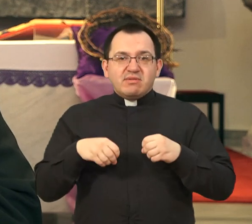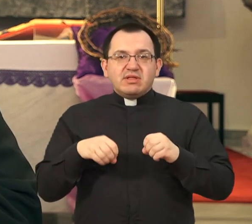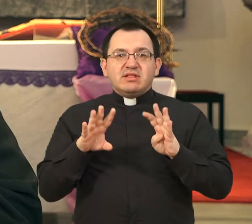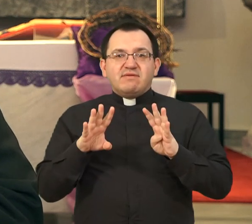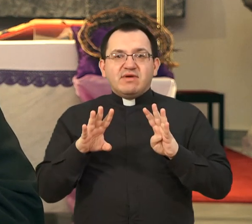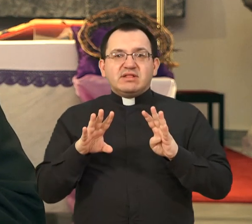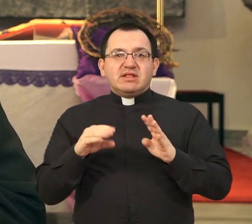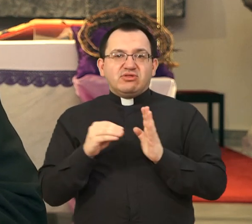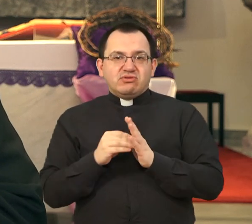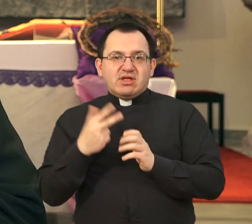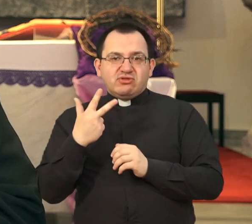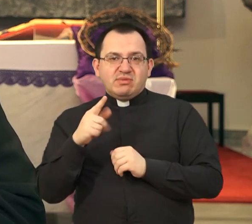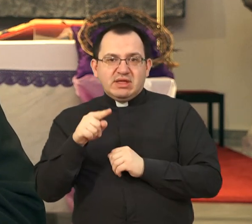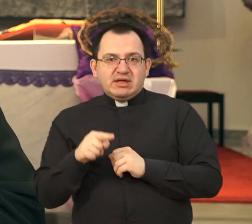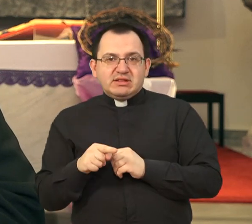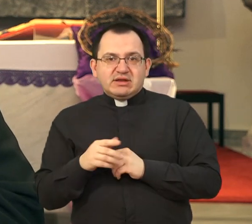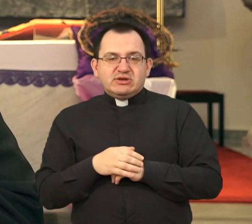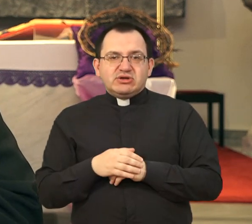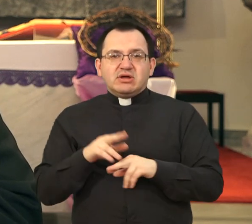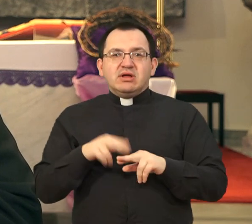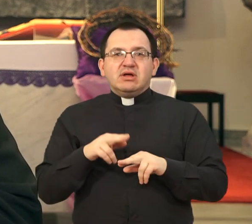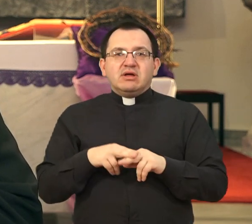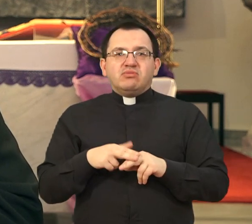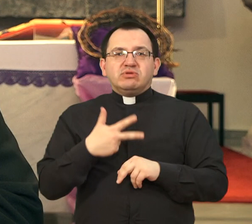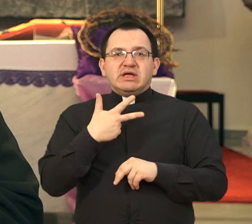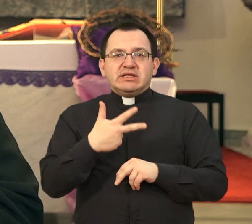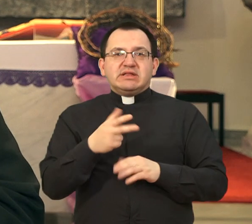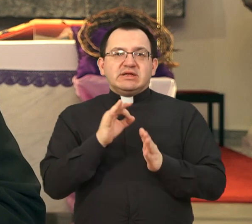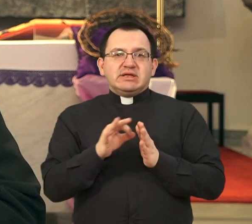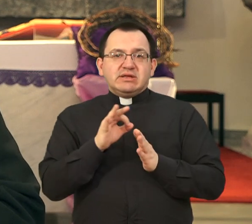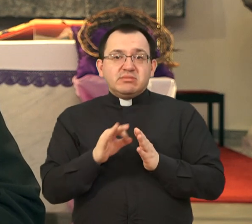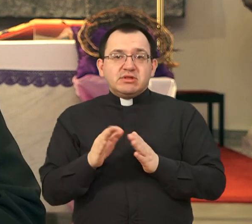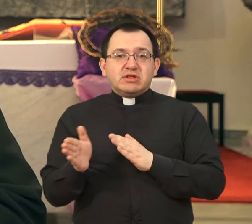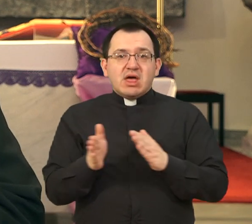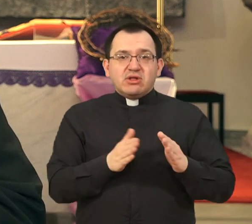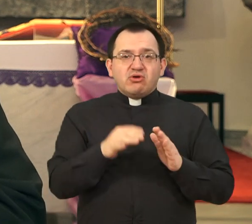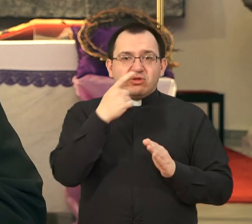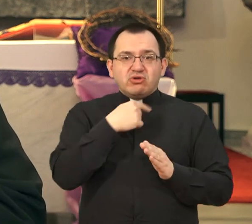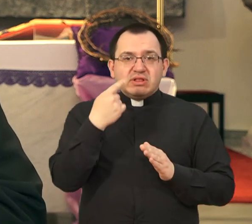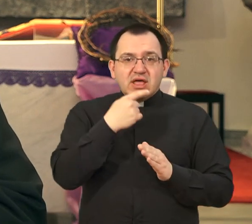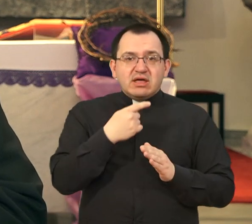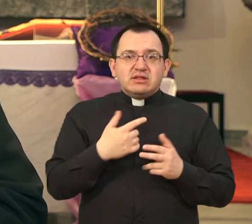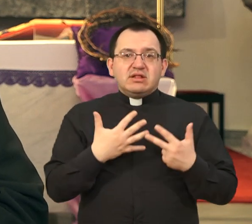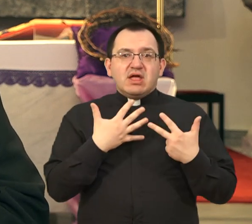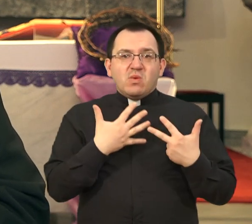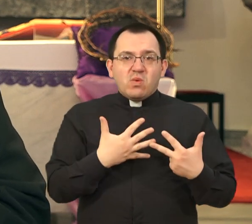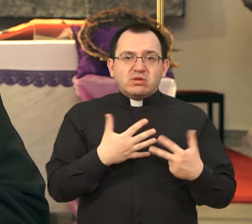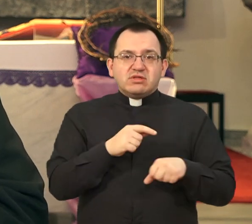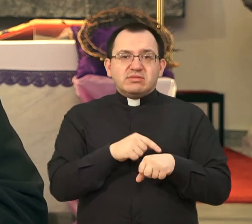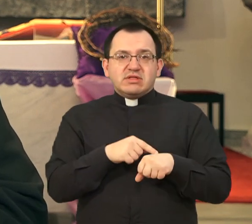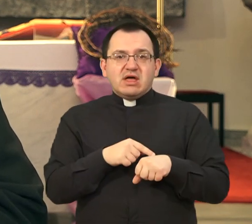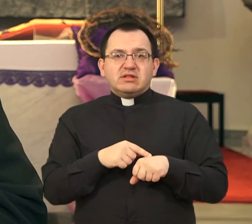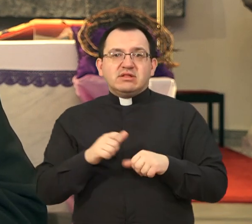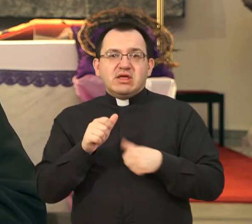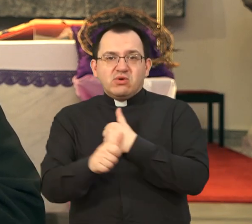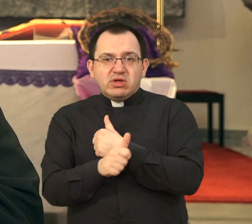ovdje 19.3. Biti će tri svete mise, redovito nedjeljne, u jutro u 8.00,